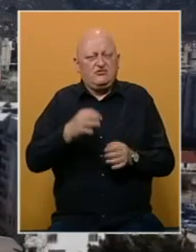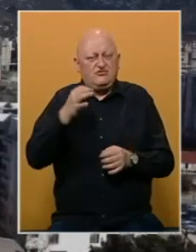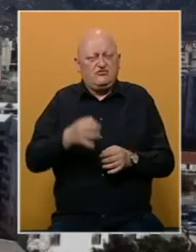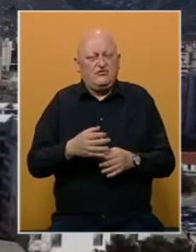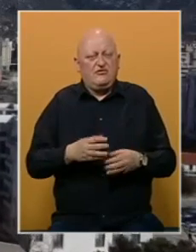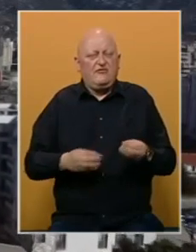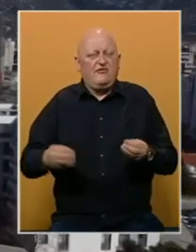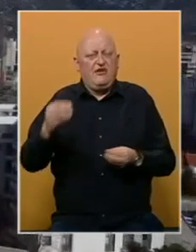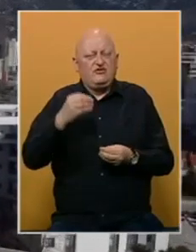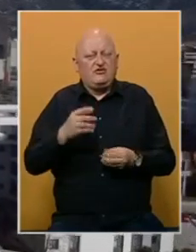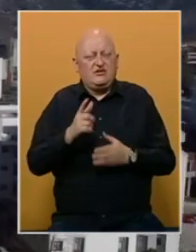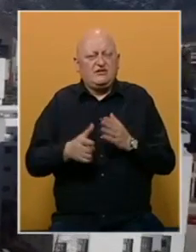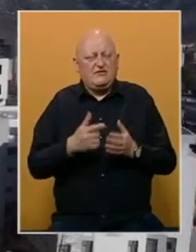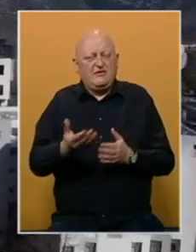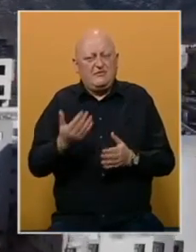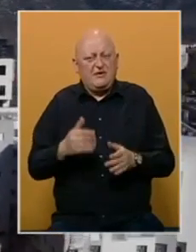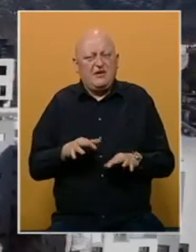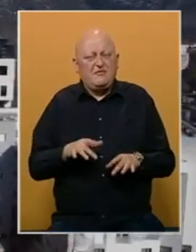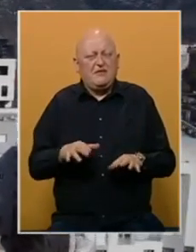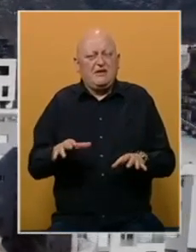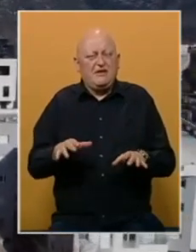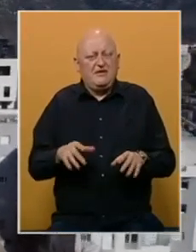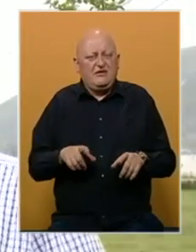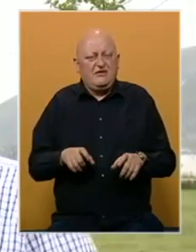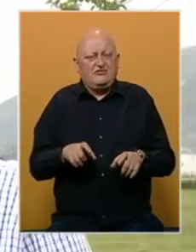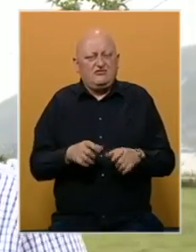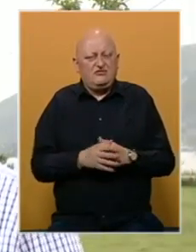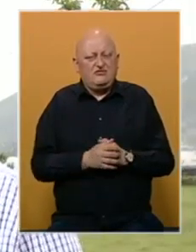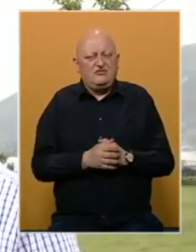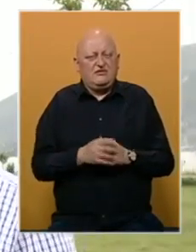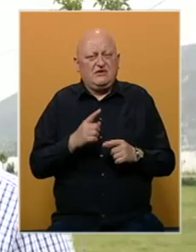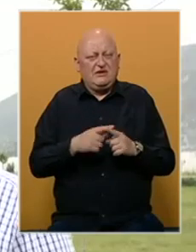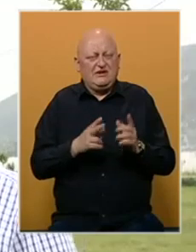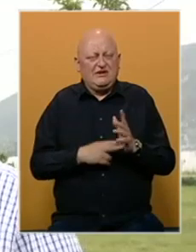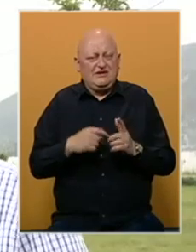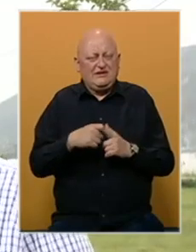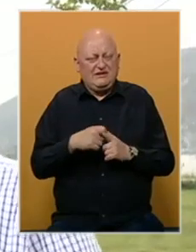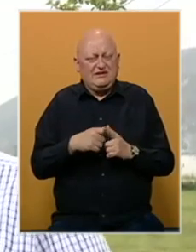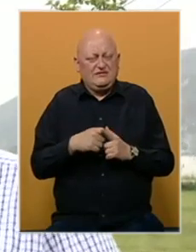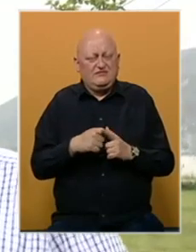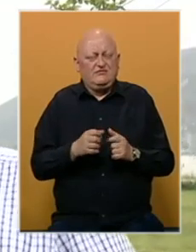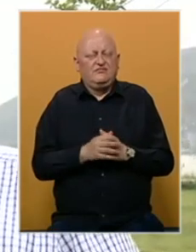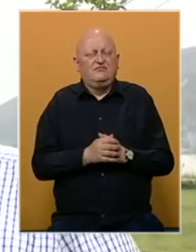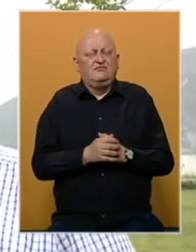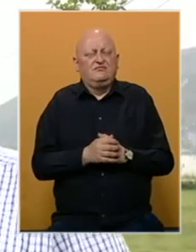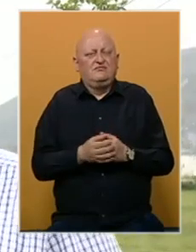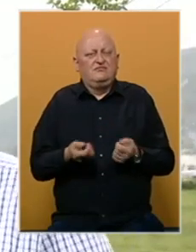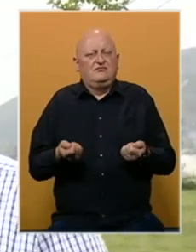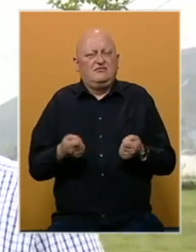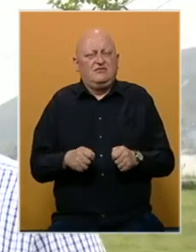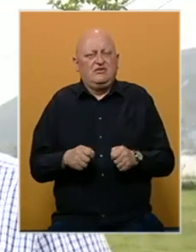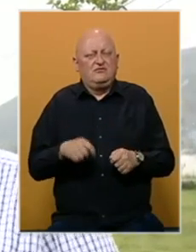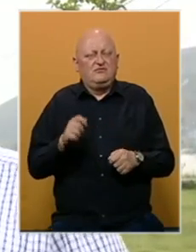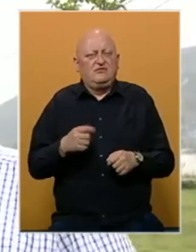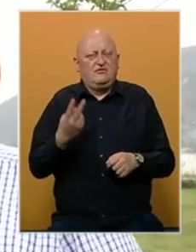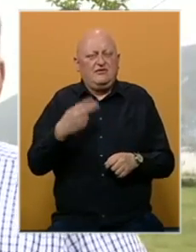veći u odnosu na vrijeme prije pandemije koronavirusa. U HNK je zatvoreno obrta